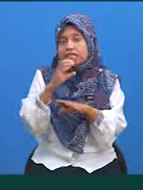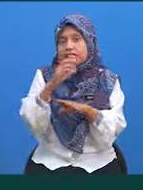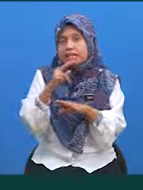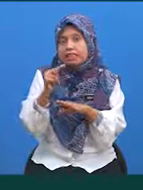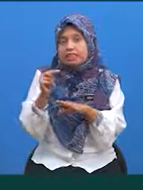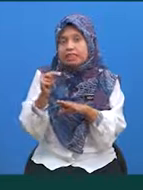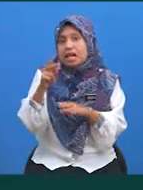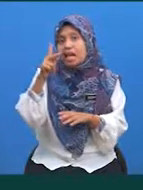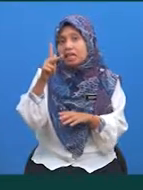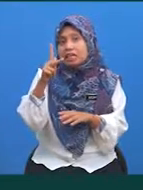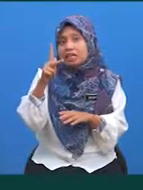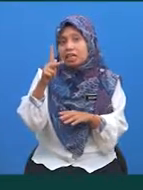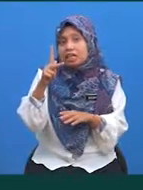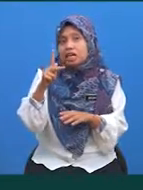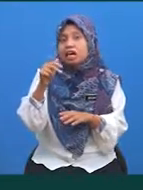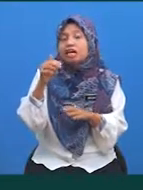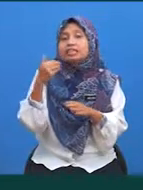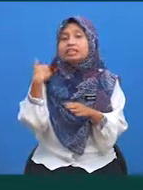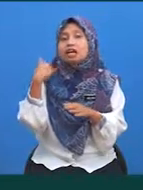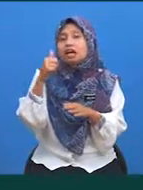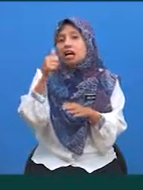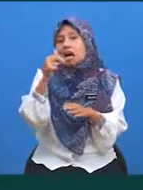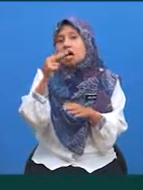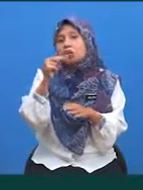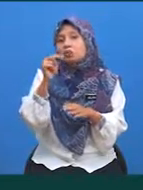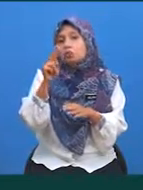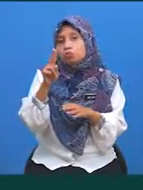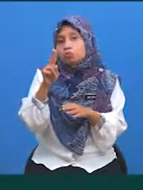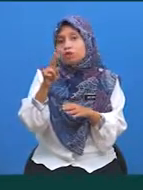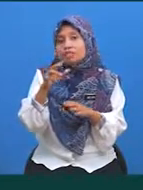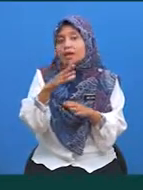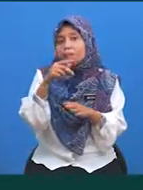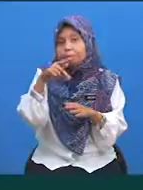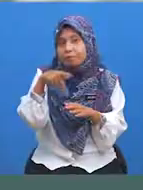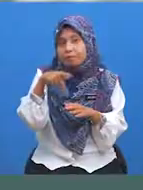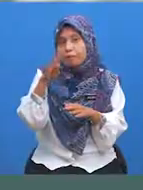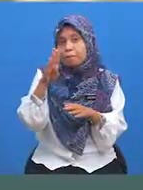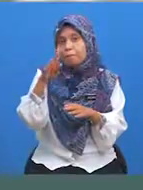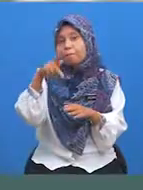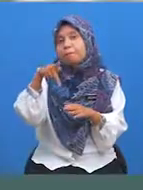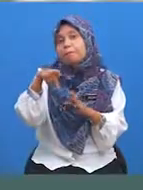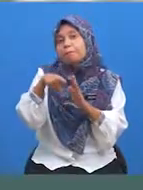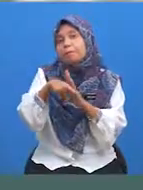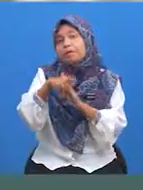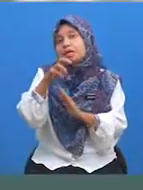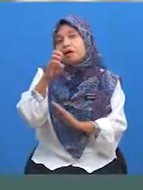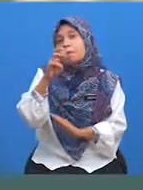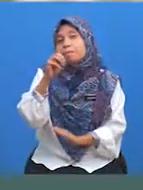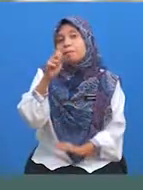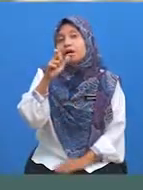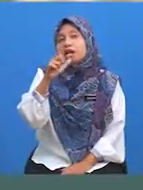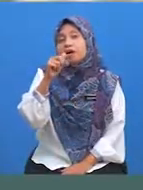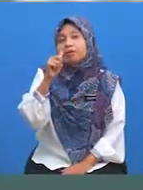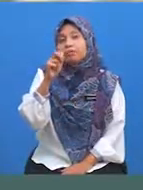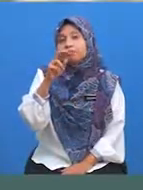K sebagai anu dan P ialah pemalak Sifat-sifat yang cikgu namakan